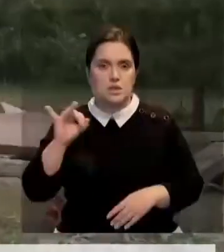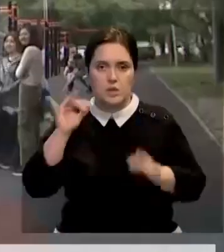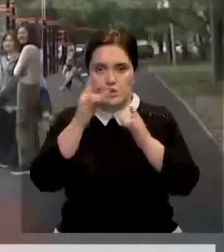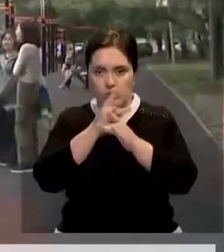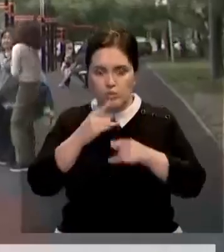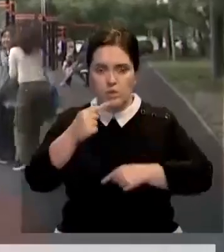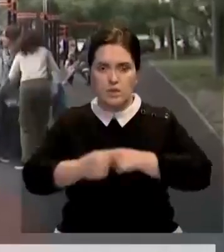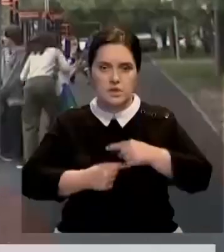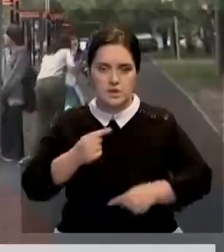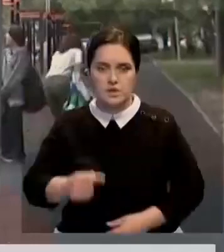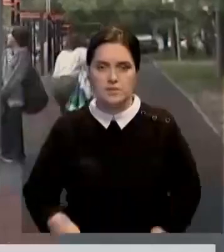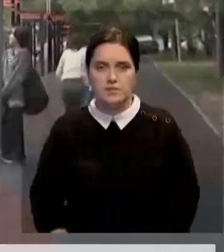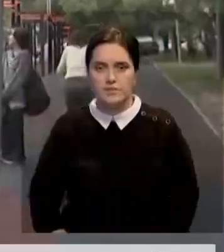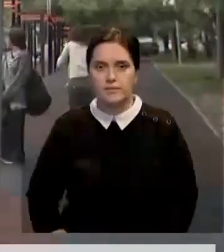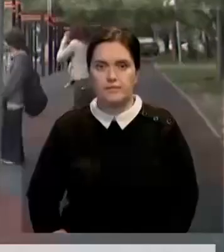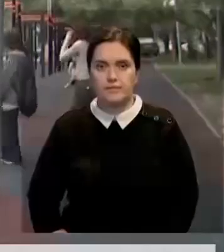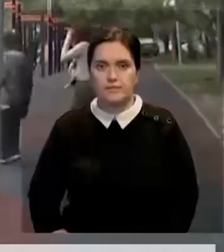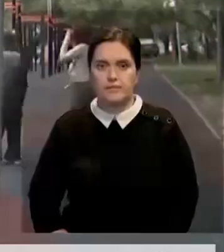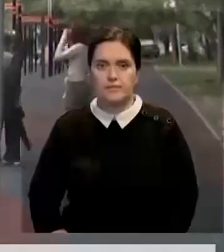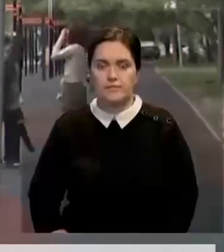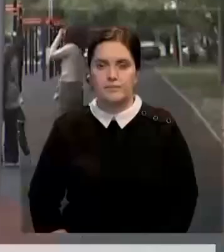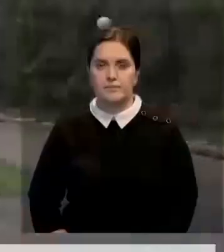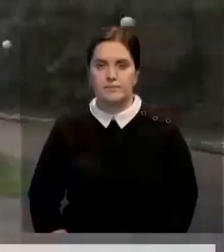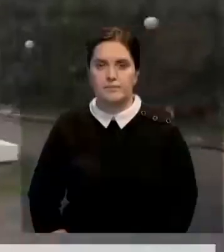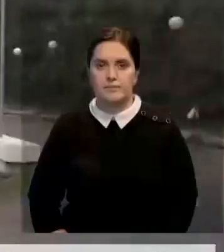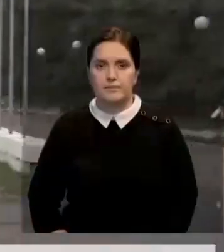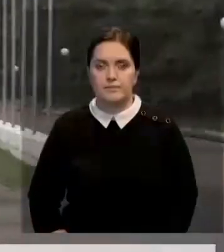культурного наследия. Григорий Беденко, Бендеренбайф, Алматы, Хабар, 24.